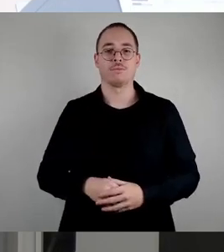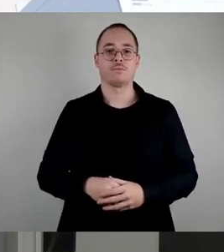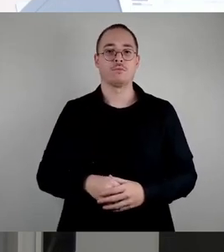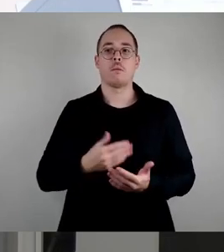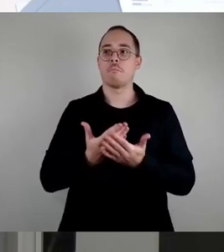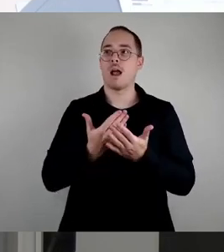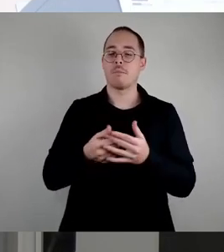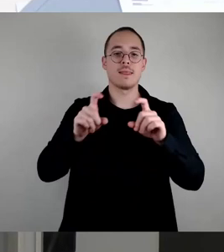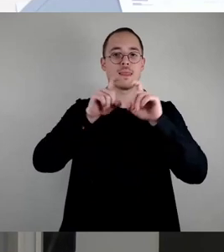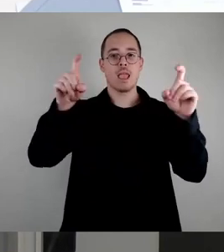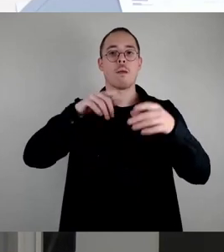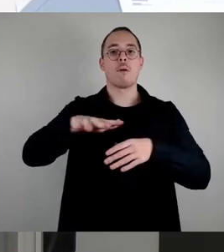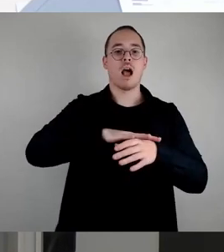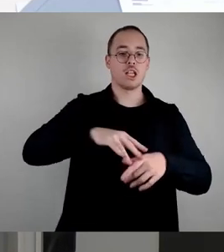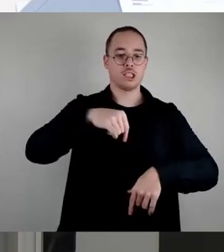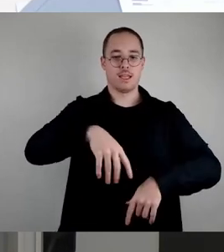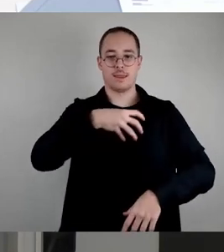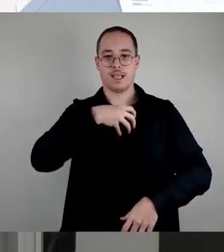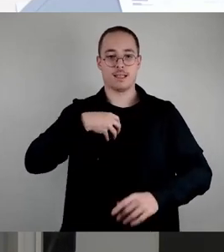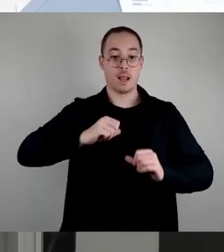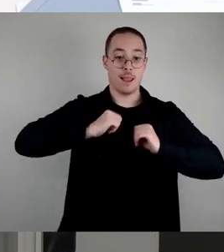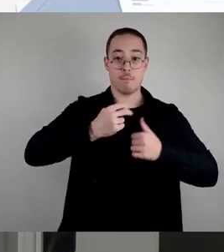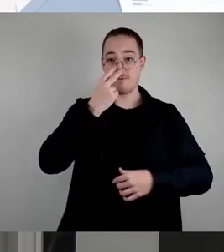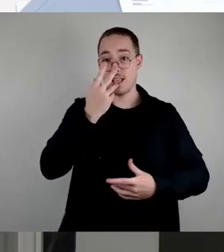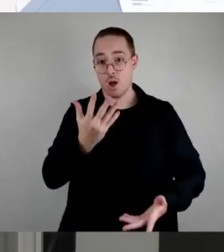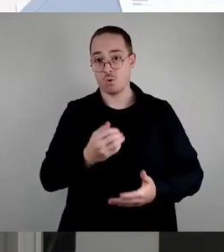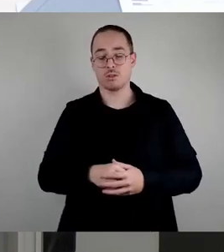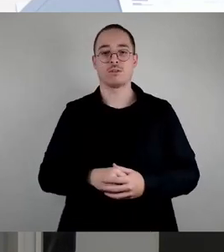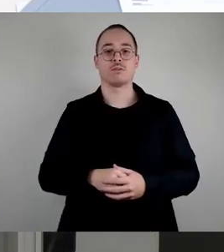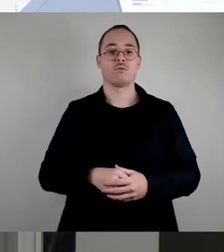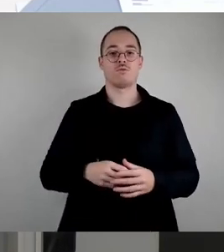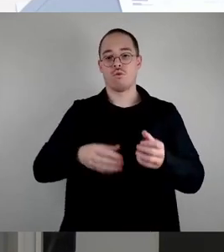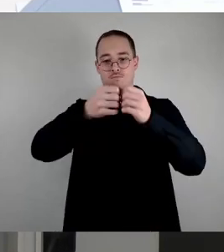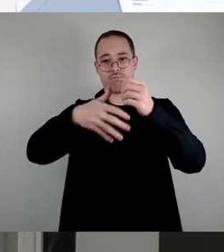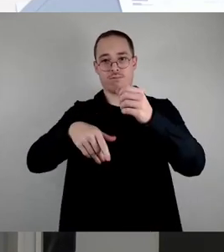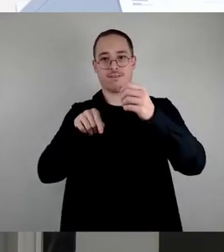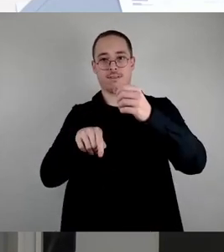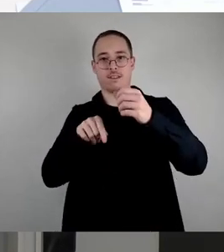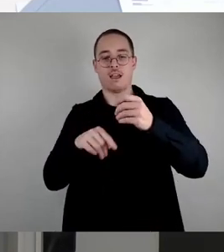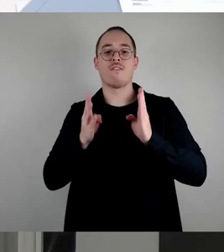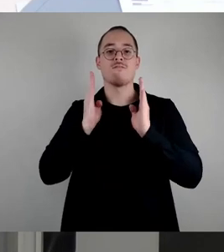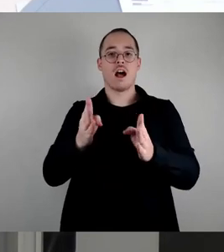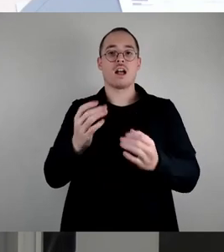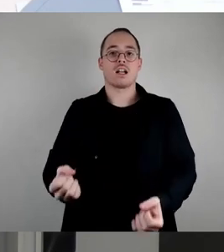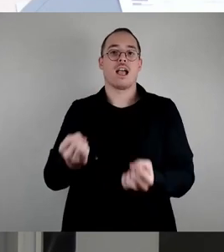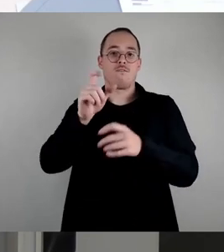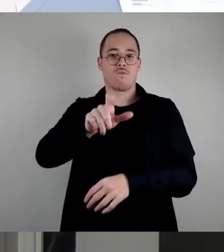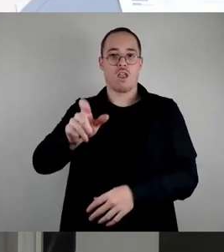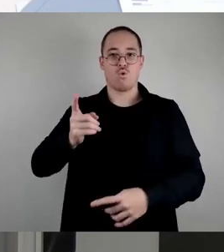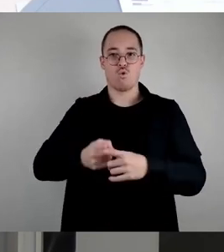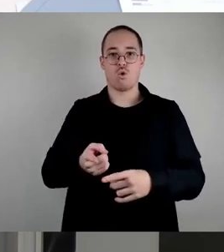Dresden, die Unterseite Fachkräfte und Karriere oder auch Kunst und Kultur.